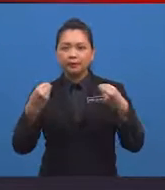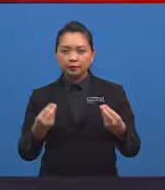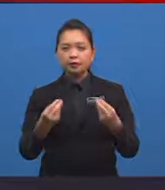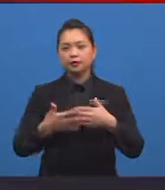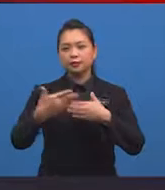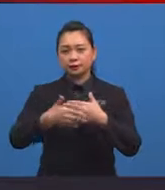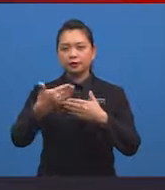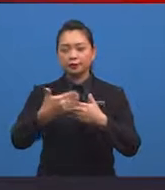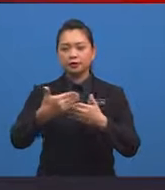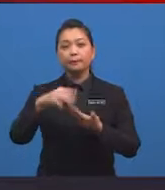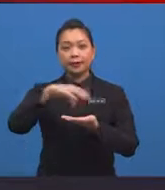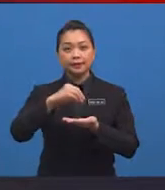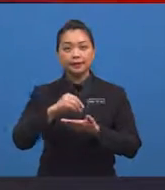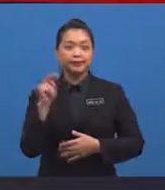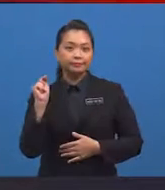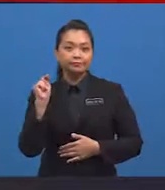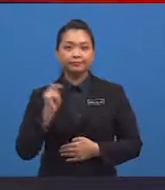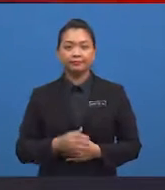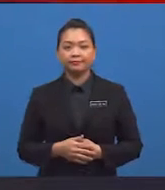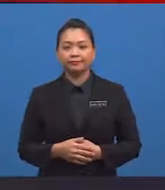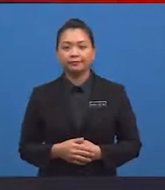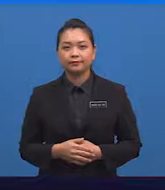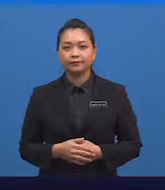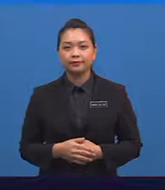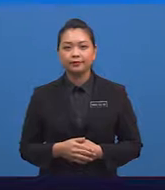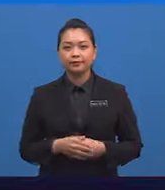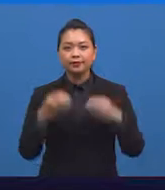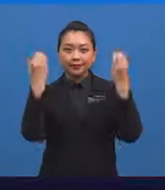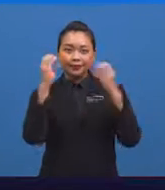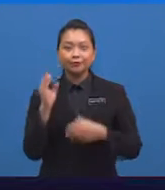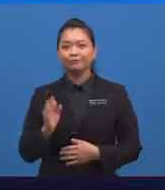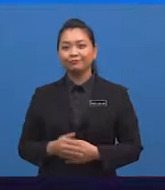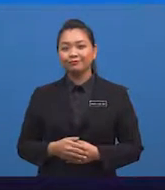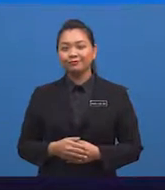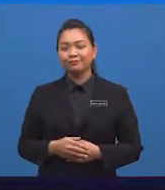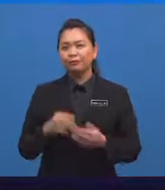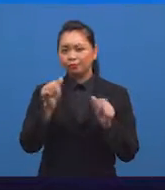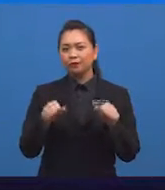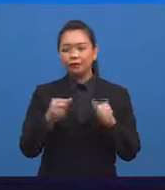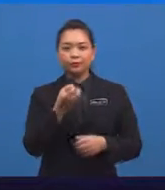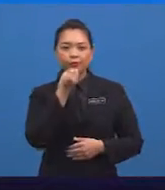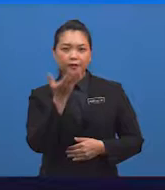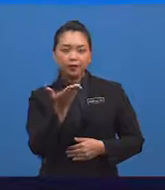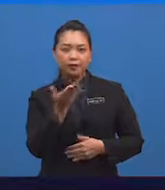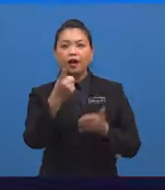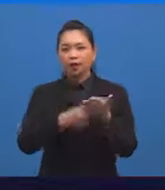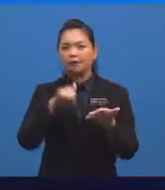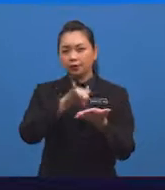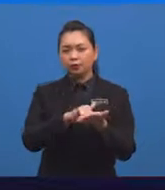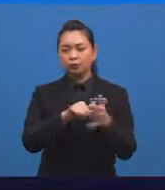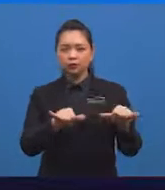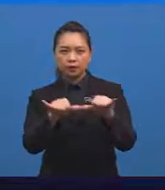memudahkan sesi pembelajaran pada hari ini Cikgu Ju boleh beritahu apa standard